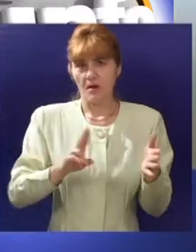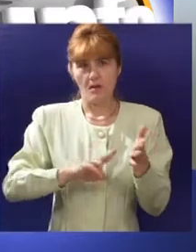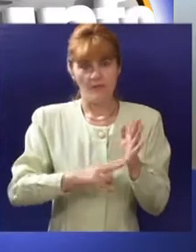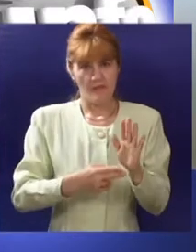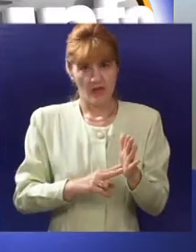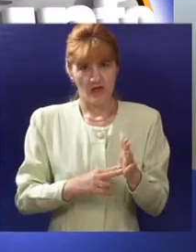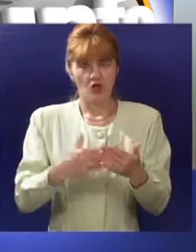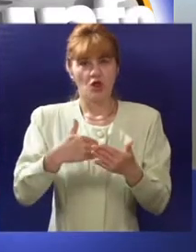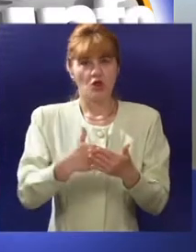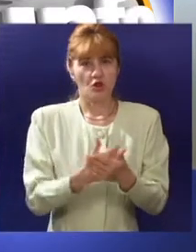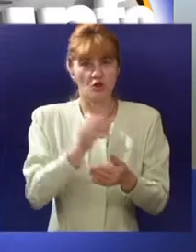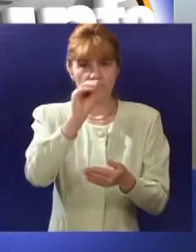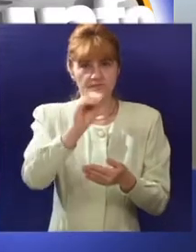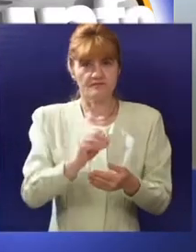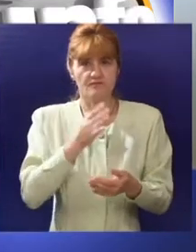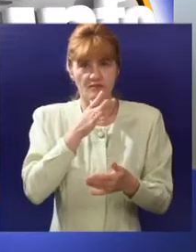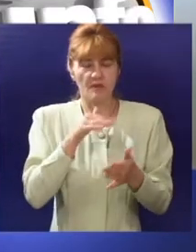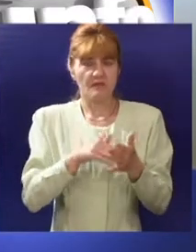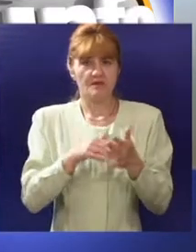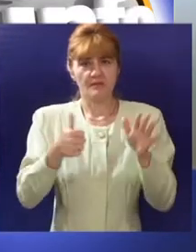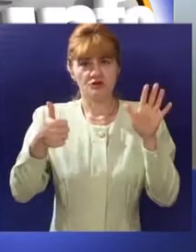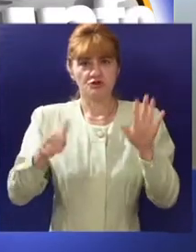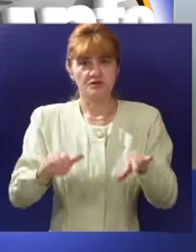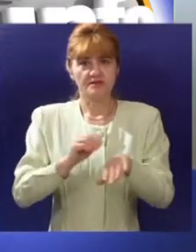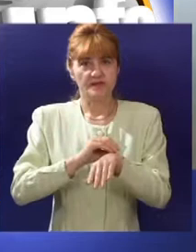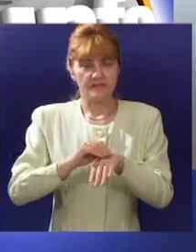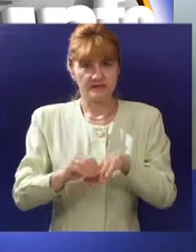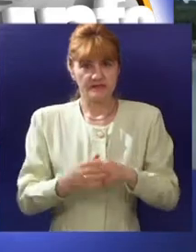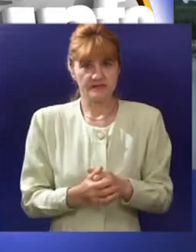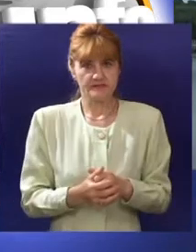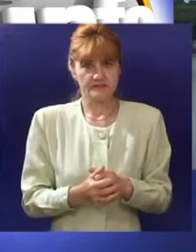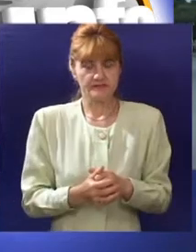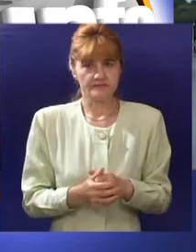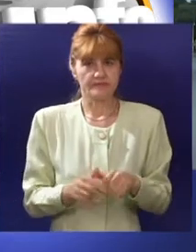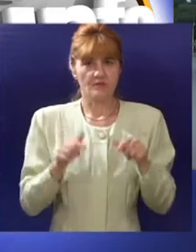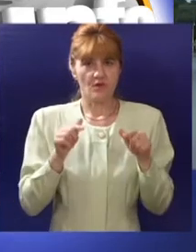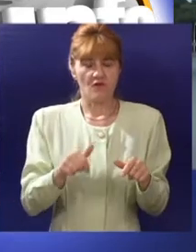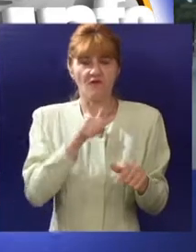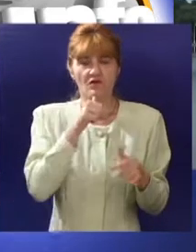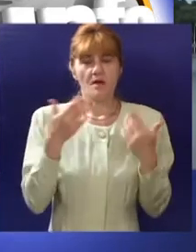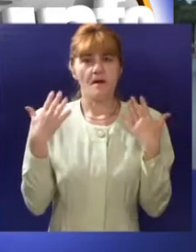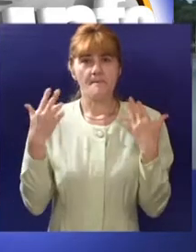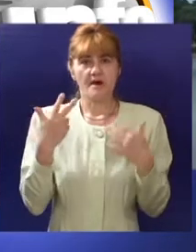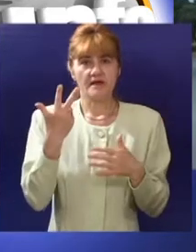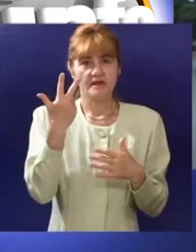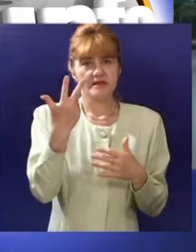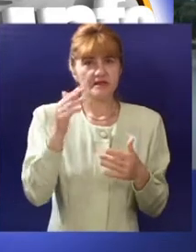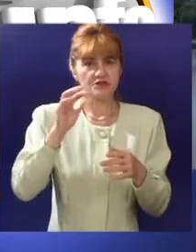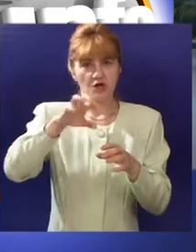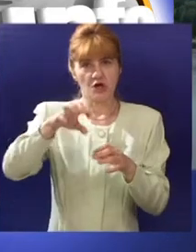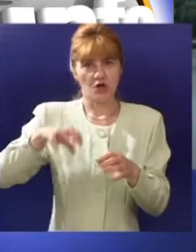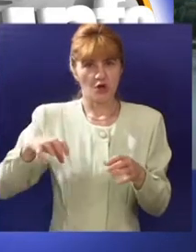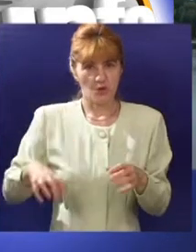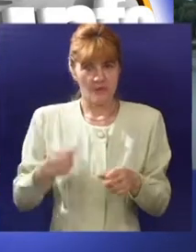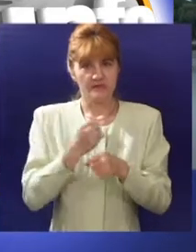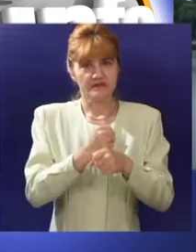odbornicima grada nova studija zaštite trebalo bi da se nađe za šest mesece. Park prirode je treća kategorija zaštite u kategorizaciji